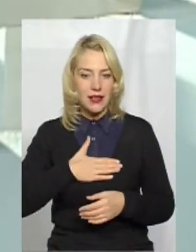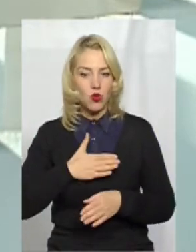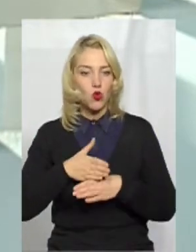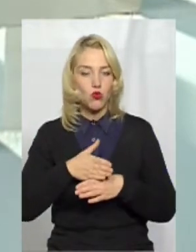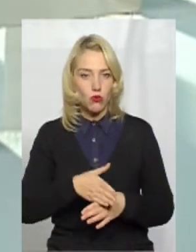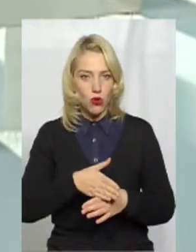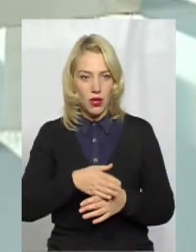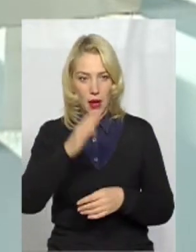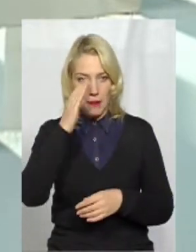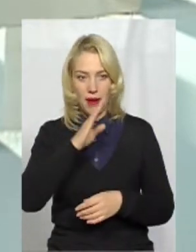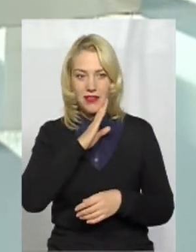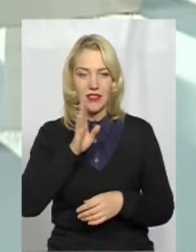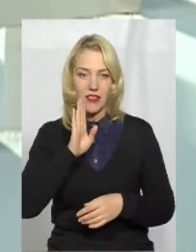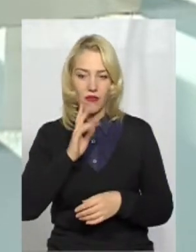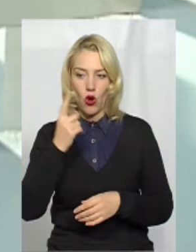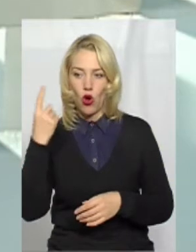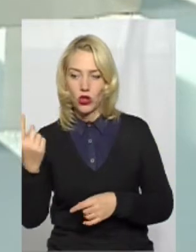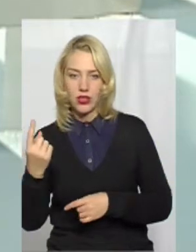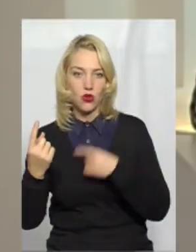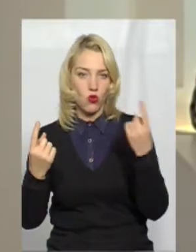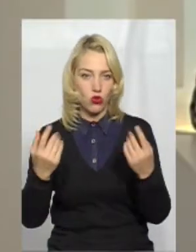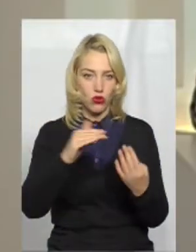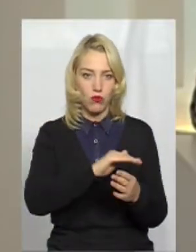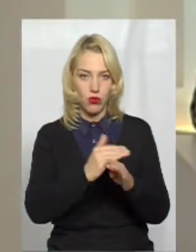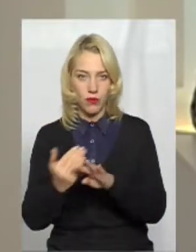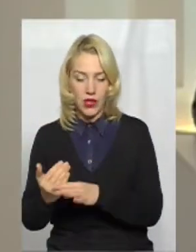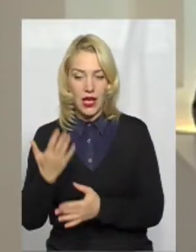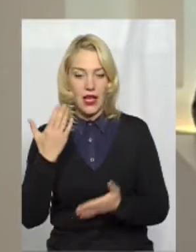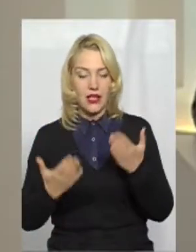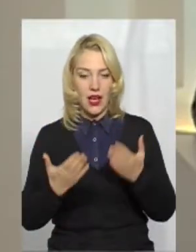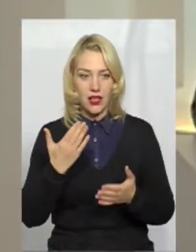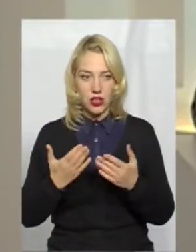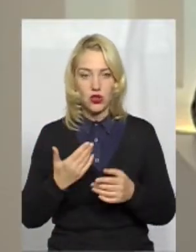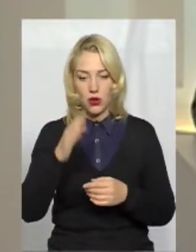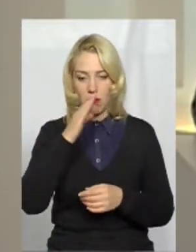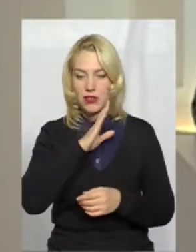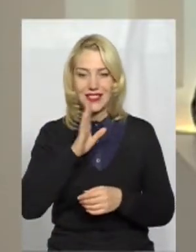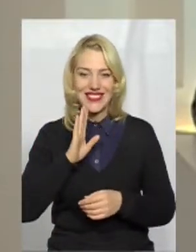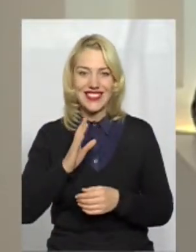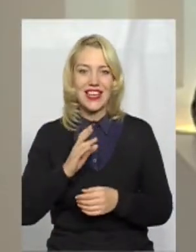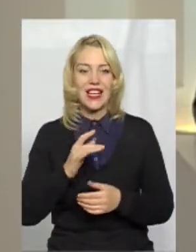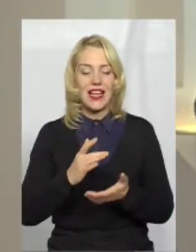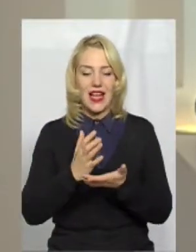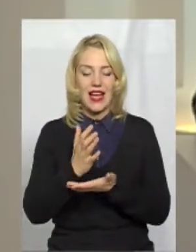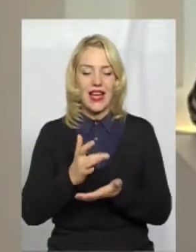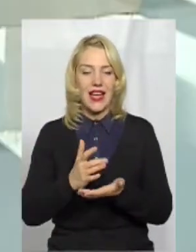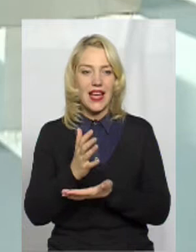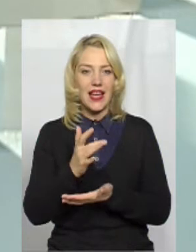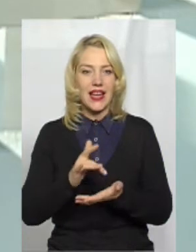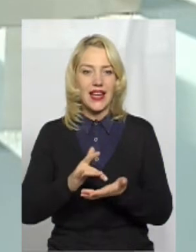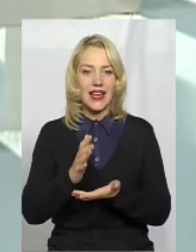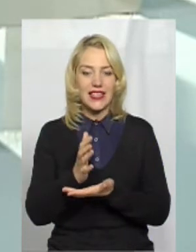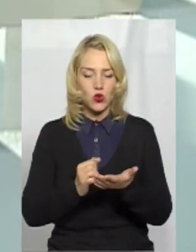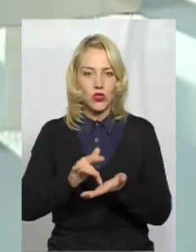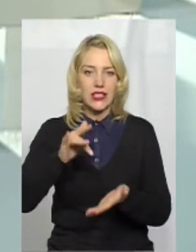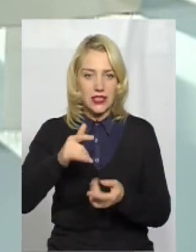батьків один одному. Тому що, якщо батьки ресурсні і вже знають, як долати певні труднощі, ніхто